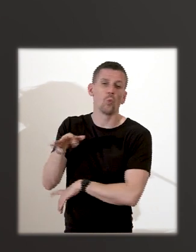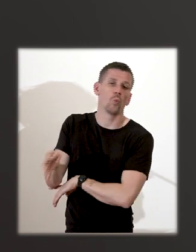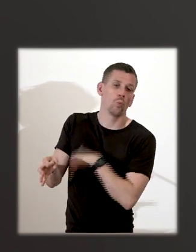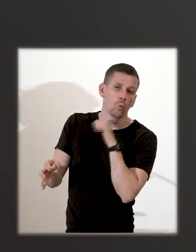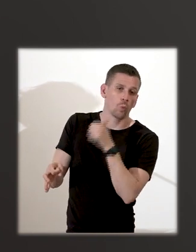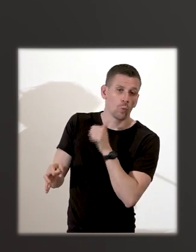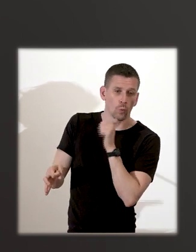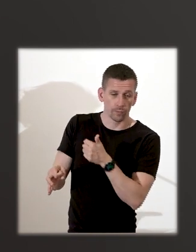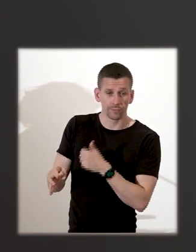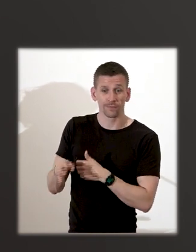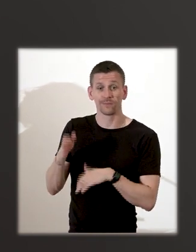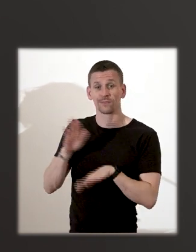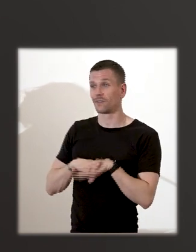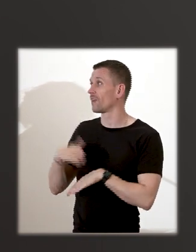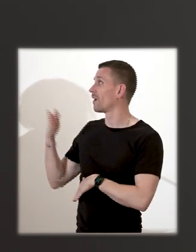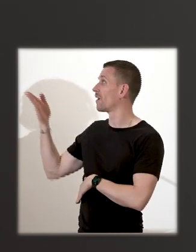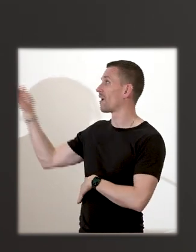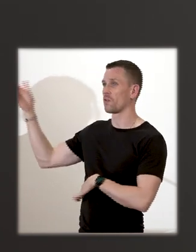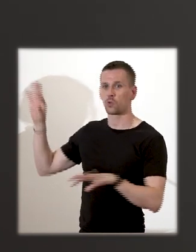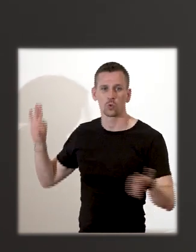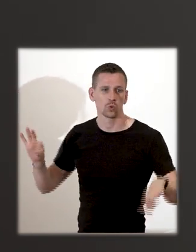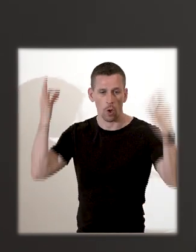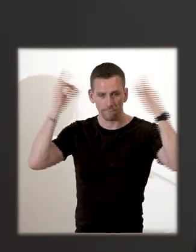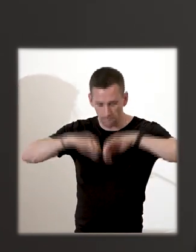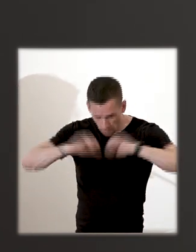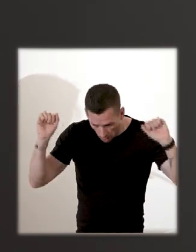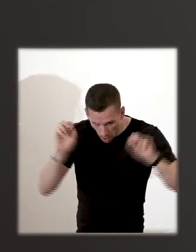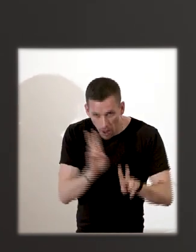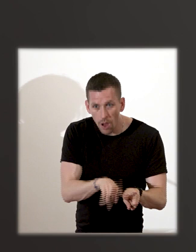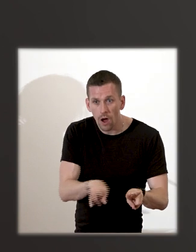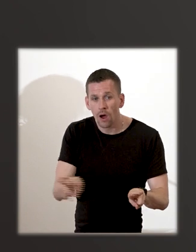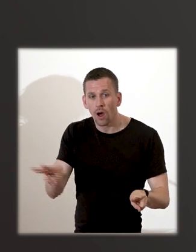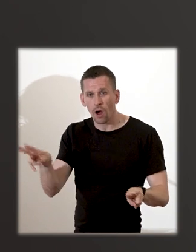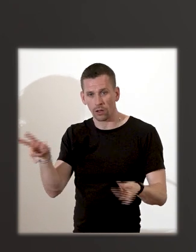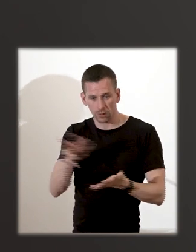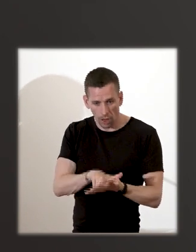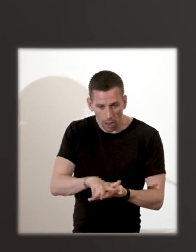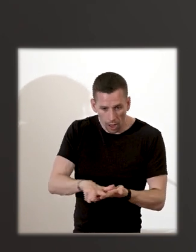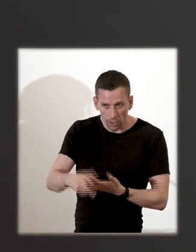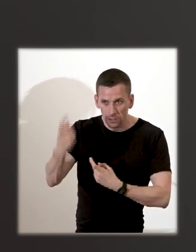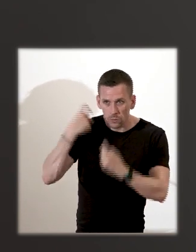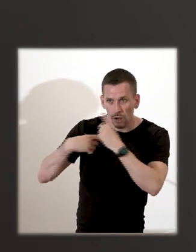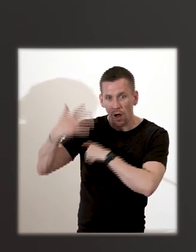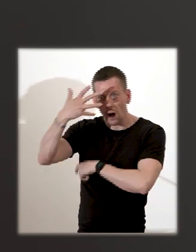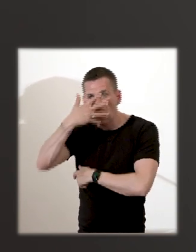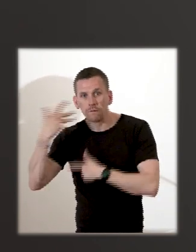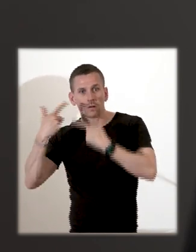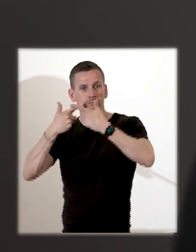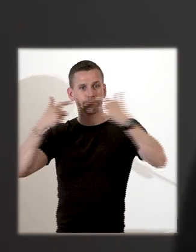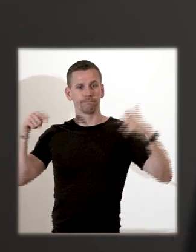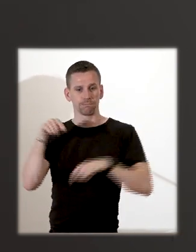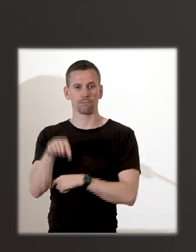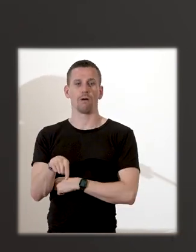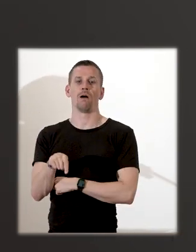rituelles, leurs pratiques religieuses, à leurs liens sociaux, mais c'est aussi l'occasion d'un renouveau historiographique depuis les années 2000, où la part structurelle de l